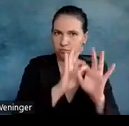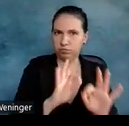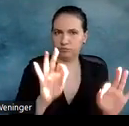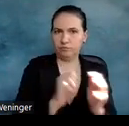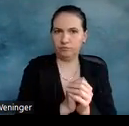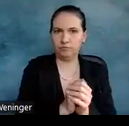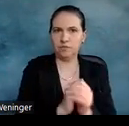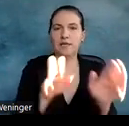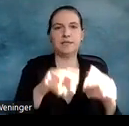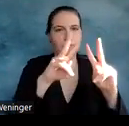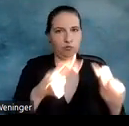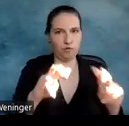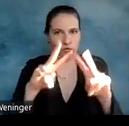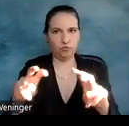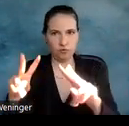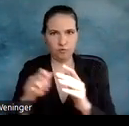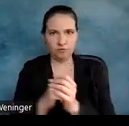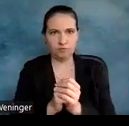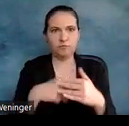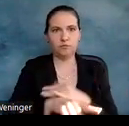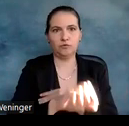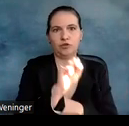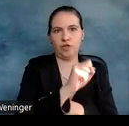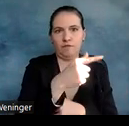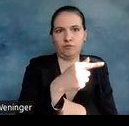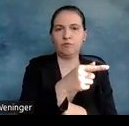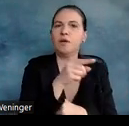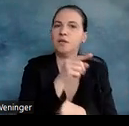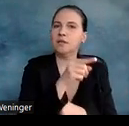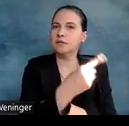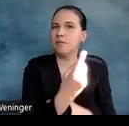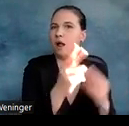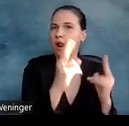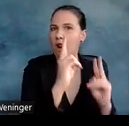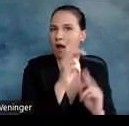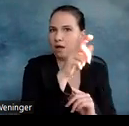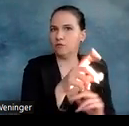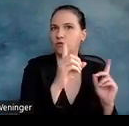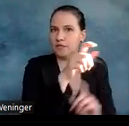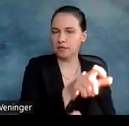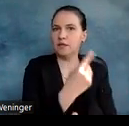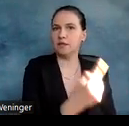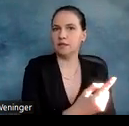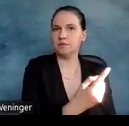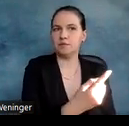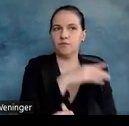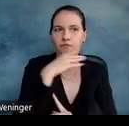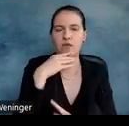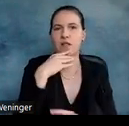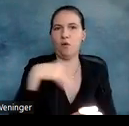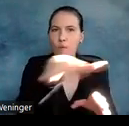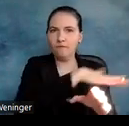Durch Untersuchungen. Die Shaver Troup ist jemand, der lehrt, der auch viel mit Lernenden zu tun hatte